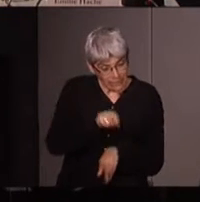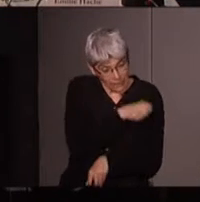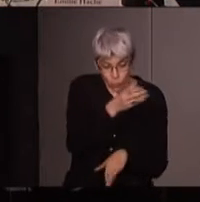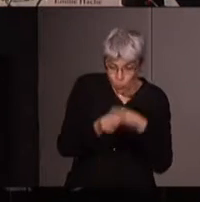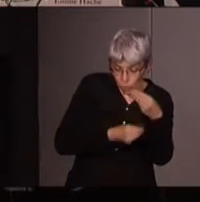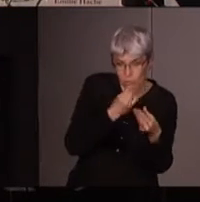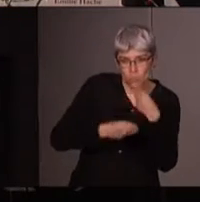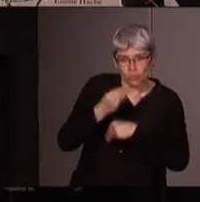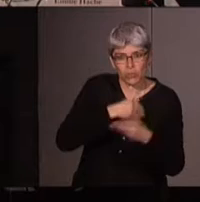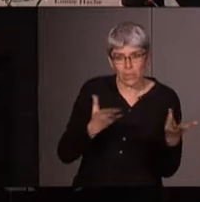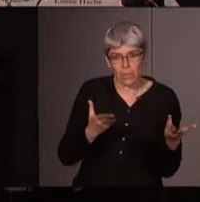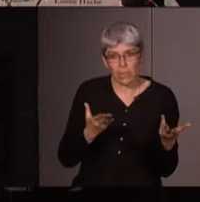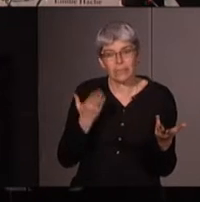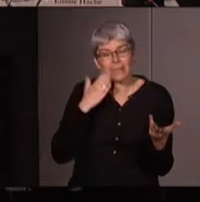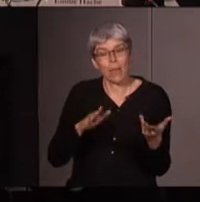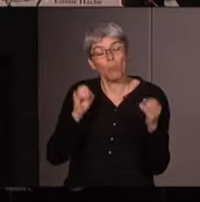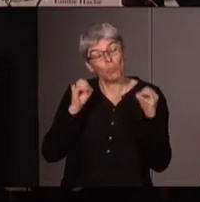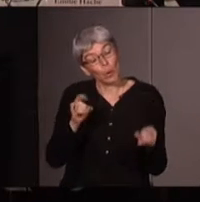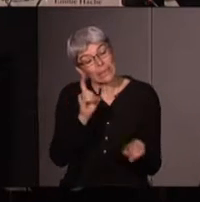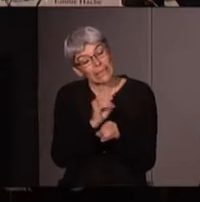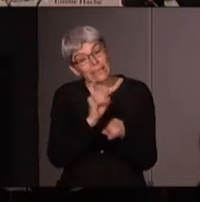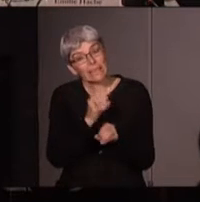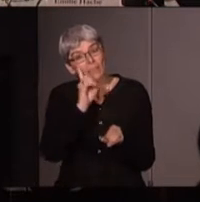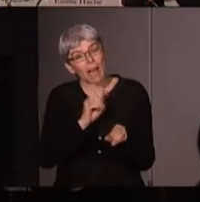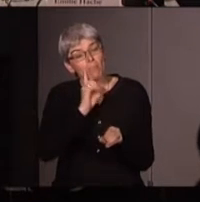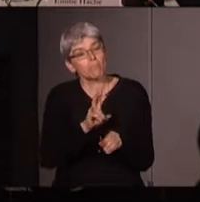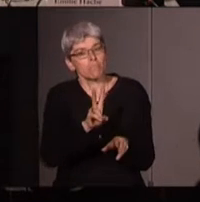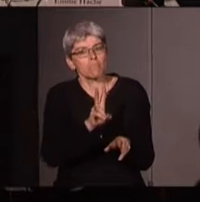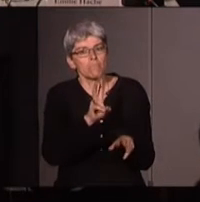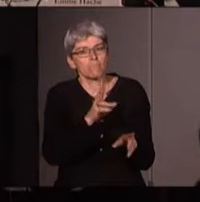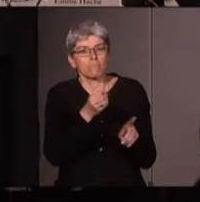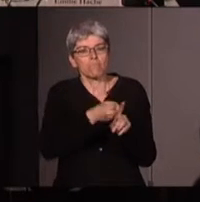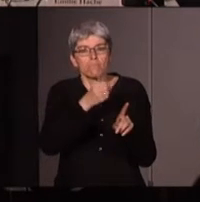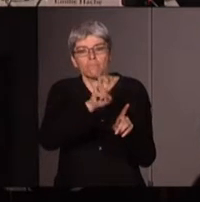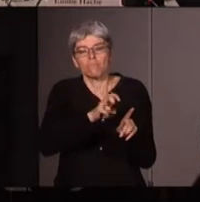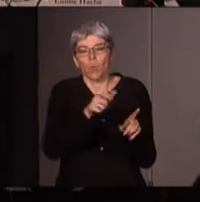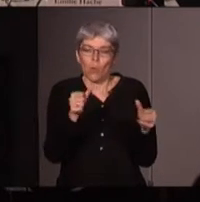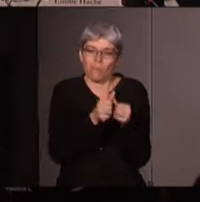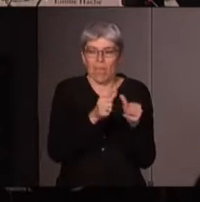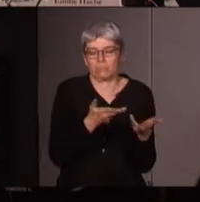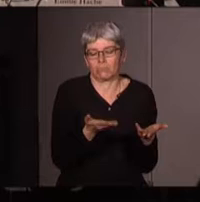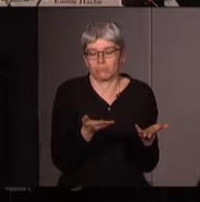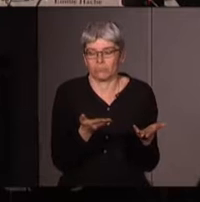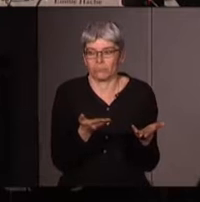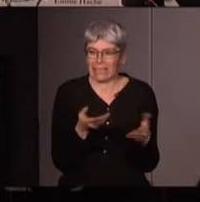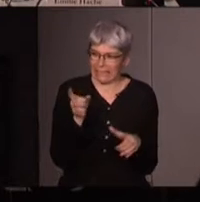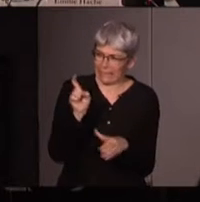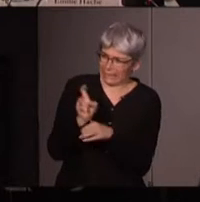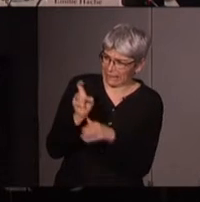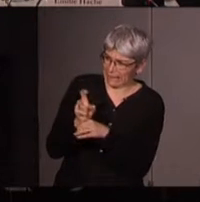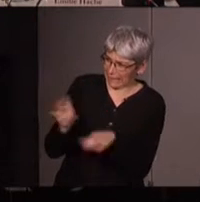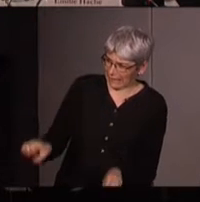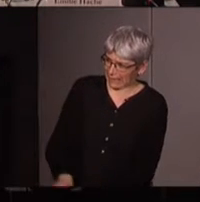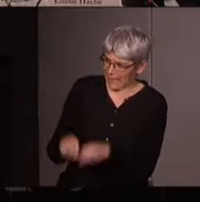à certaines écoféministes c'est au lieu de chercher à critiquer à